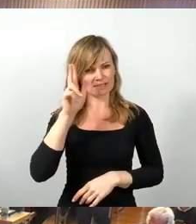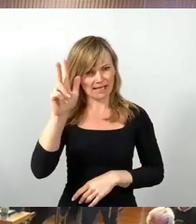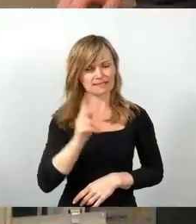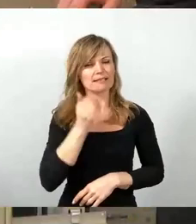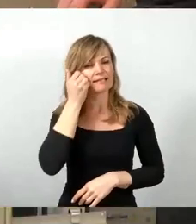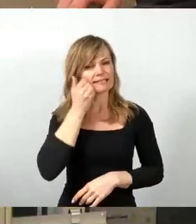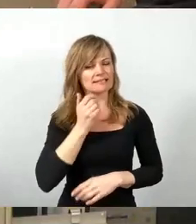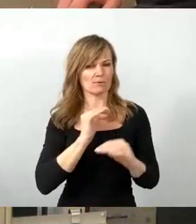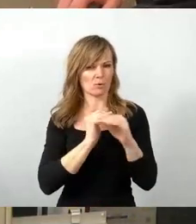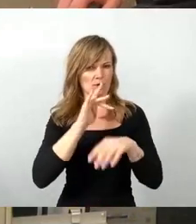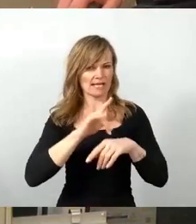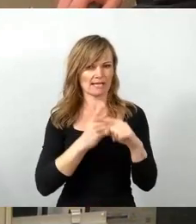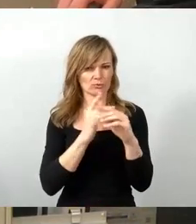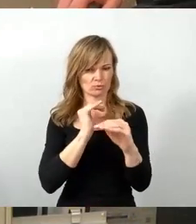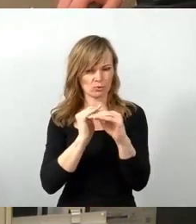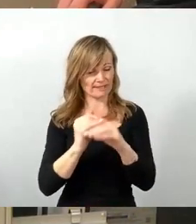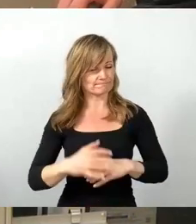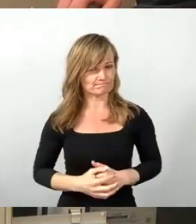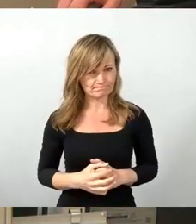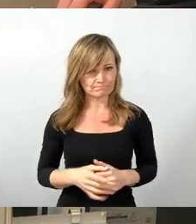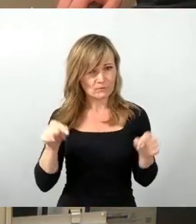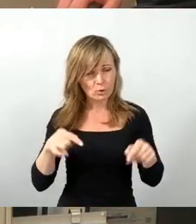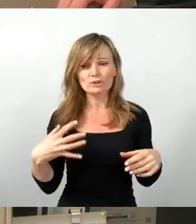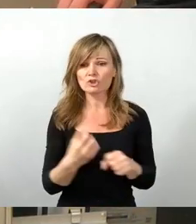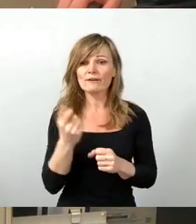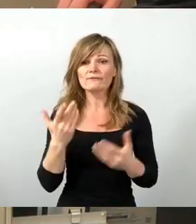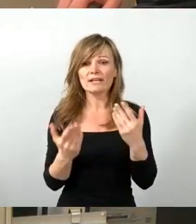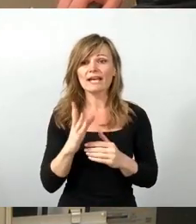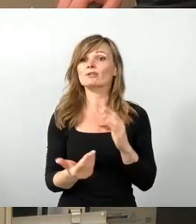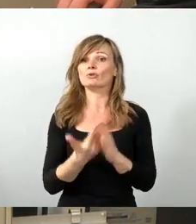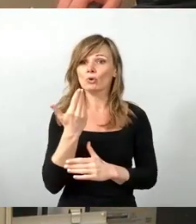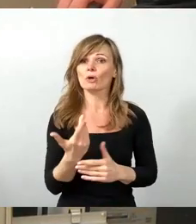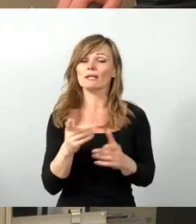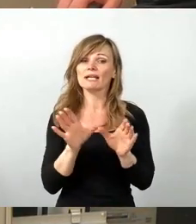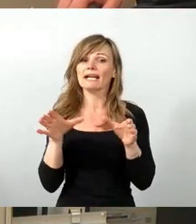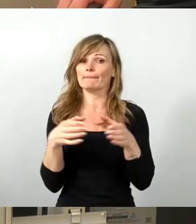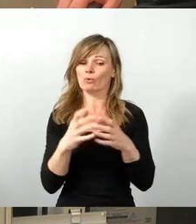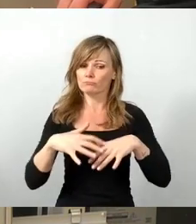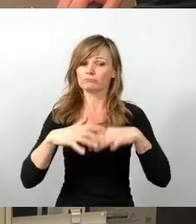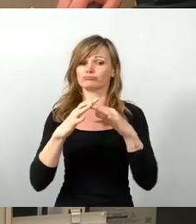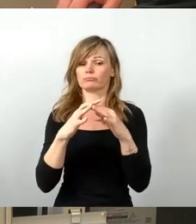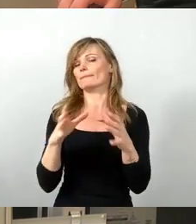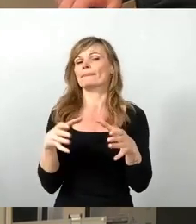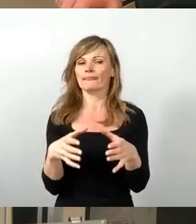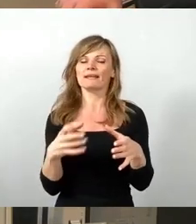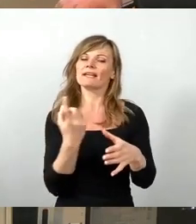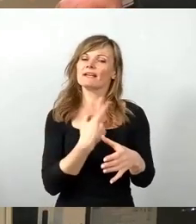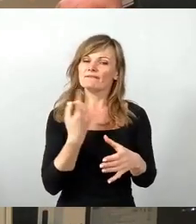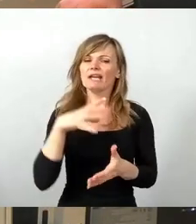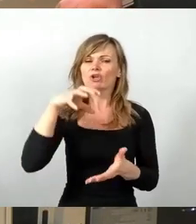wir schaffen heute vielleicht ein neues Gremium. Und das ist eine Sache, da sollten wir als Stadtrat